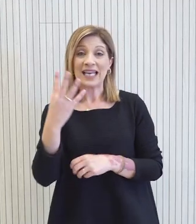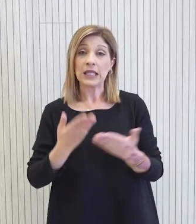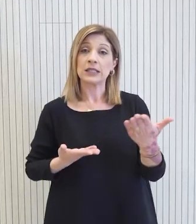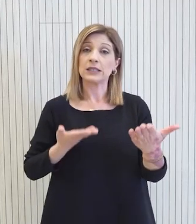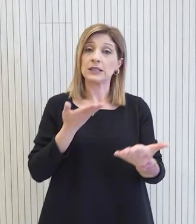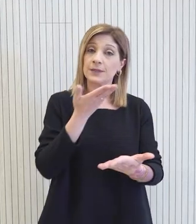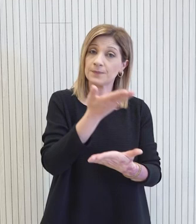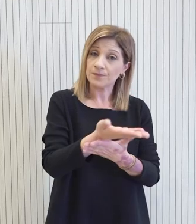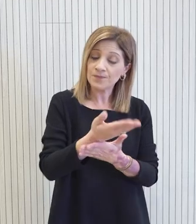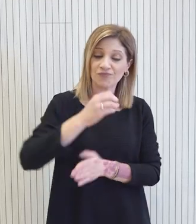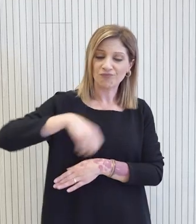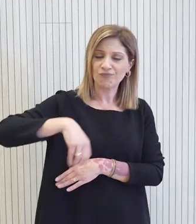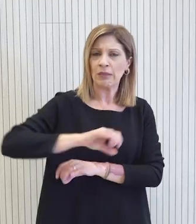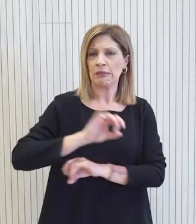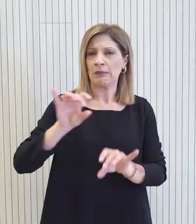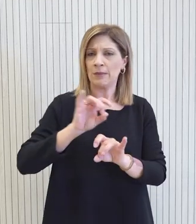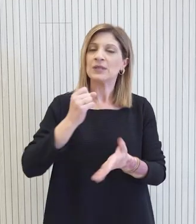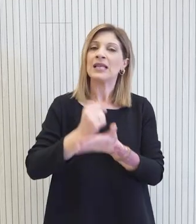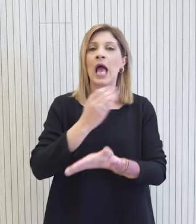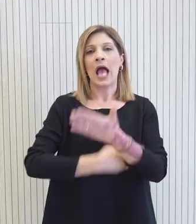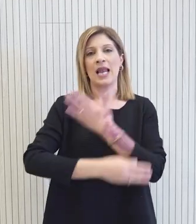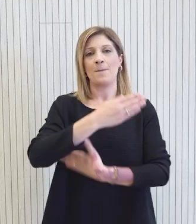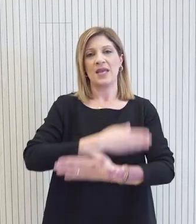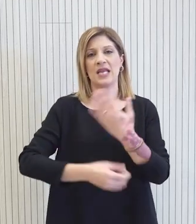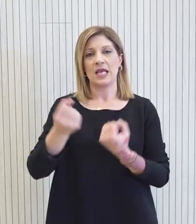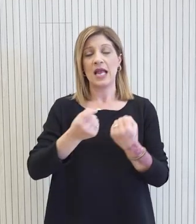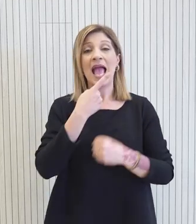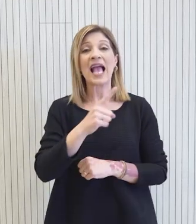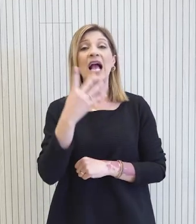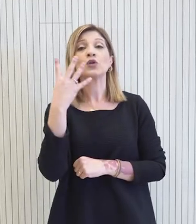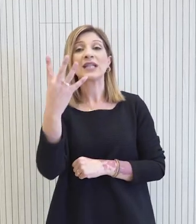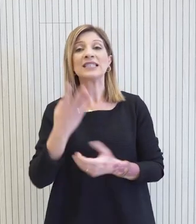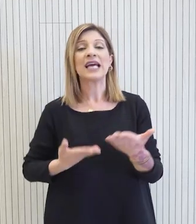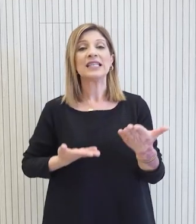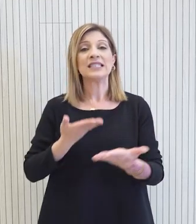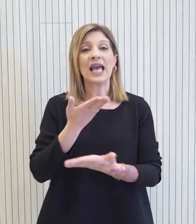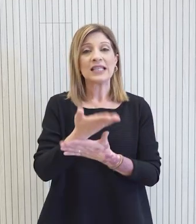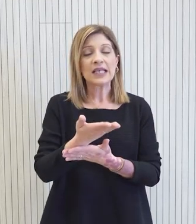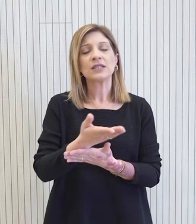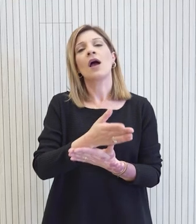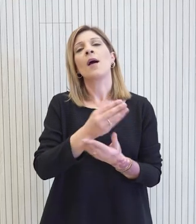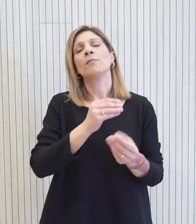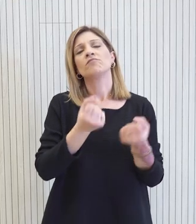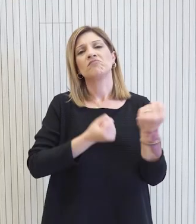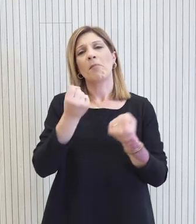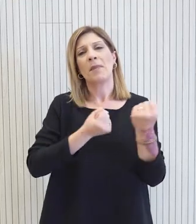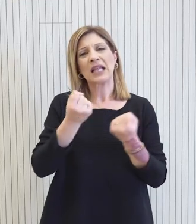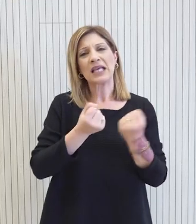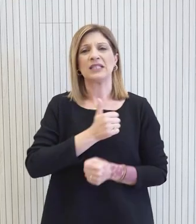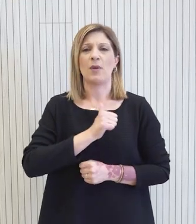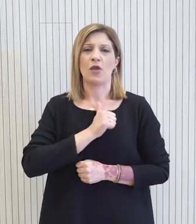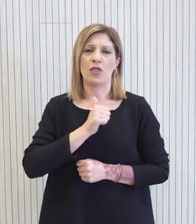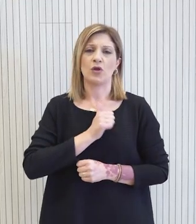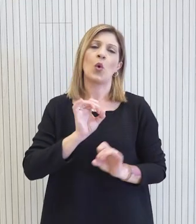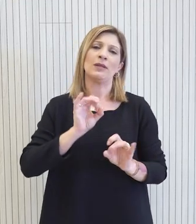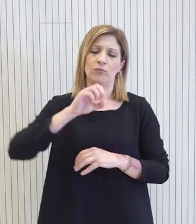μηδενικών εκπομπών για δικαιούχο αναπηρικού οχήματος και 104 αιτήσεις για αγορά μεταχειρισμένο οχήματος ιδιωτικής χρήσης